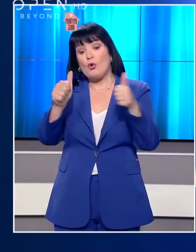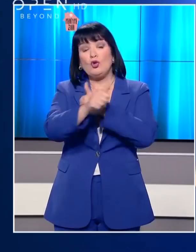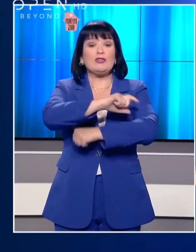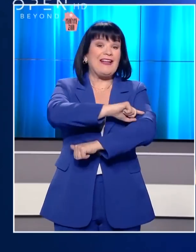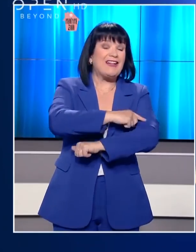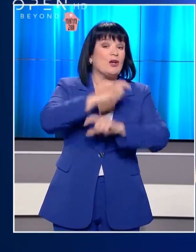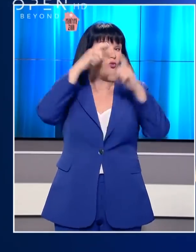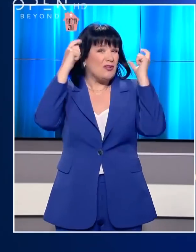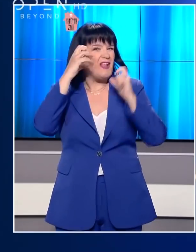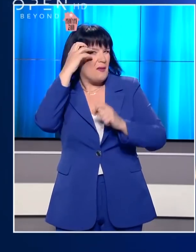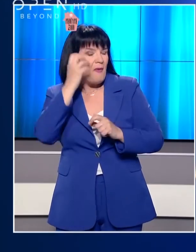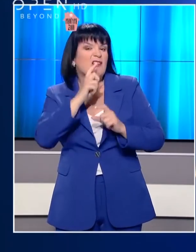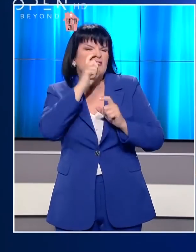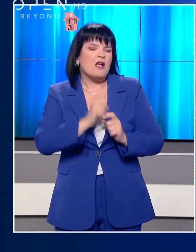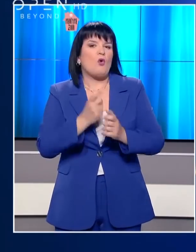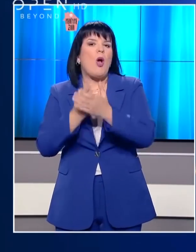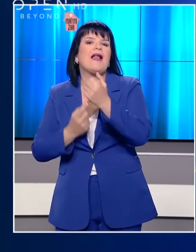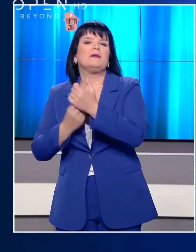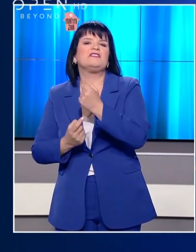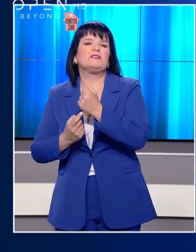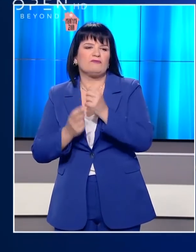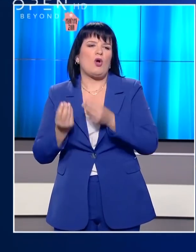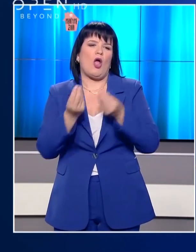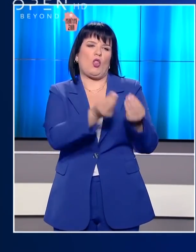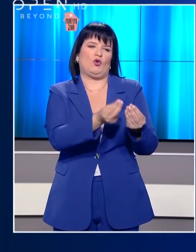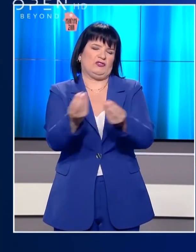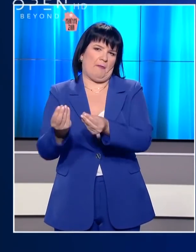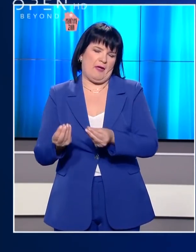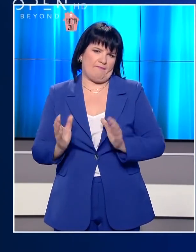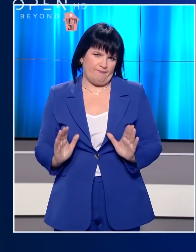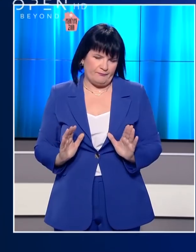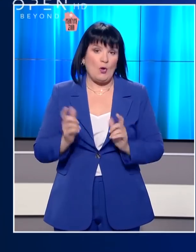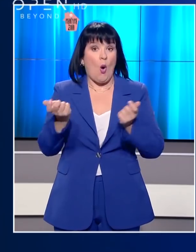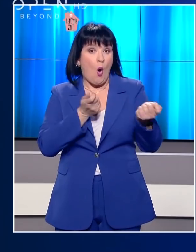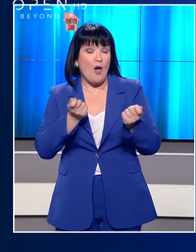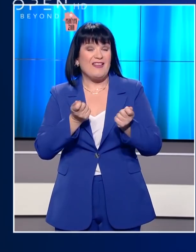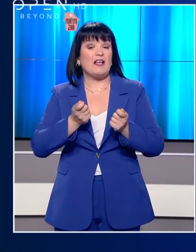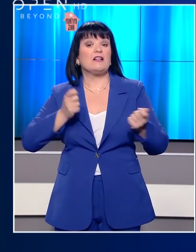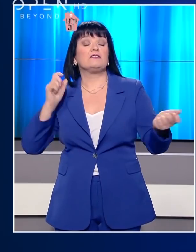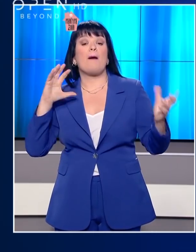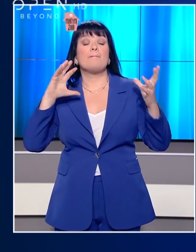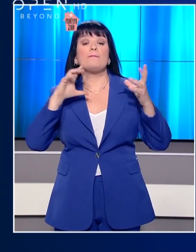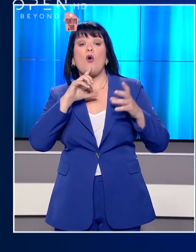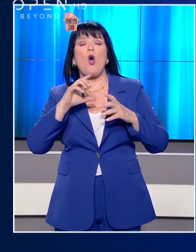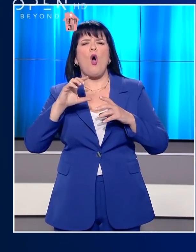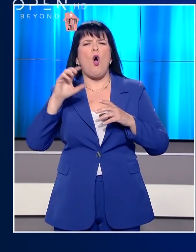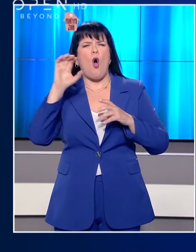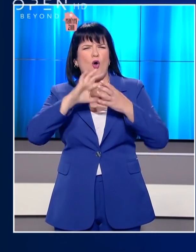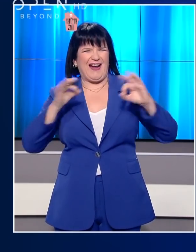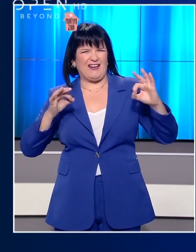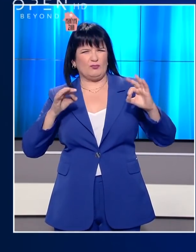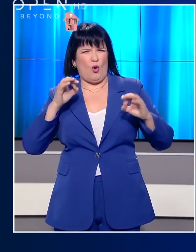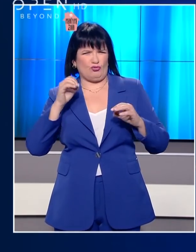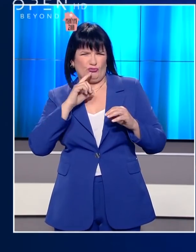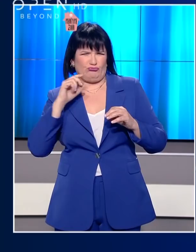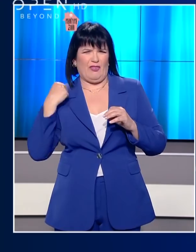το υγειονομικό προσωπικό το οποίο έπρεπε απαραίτητος να καλυφθεί. Με βάση τις οδηγίες του ΕΟΔΗ, η μάσκα θα πρέπει να καλύπτει πλήρως τη μύτη και